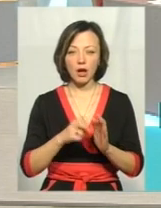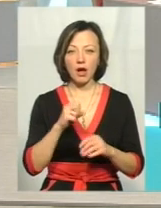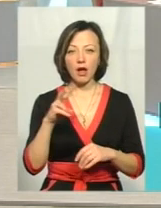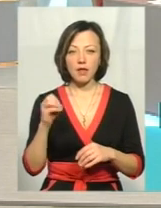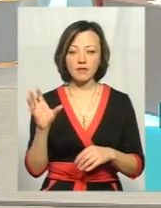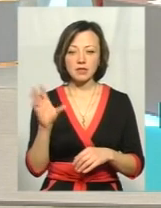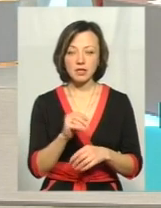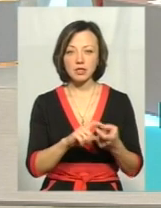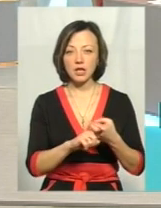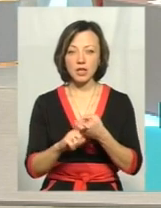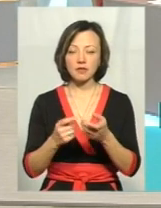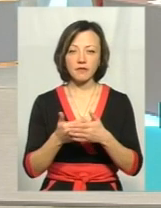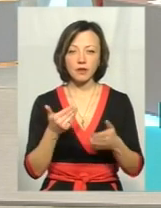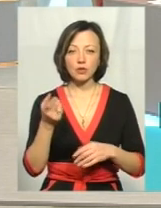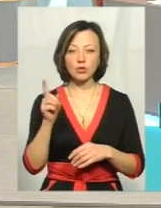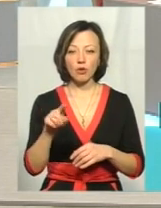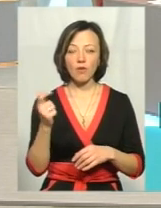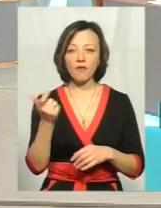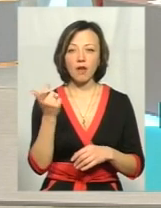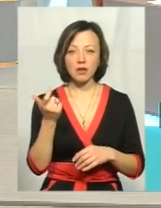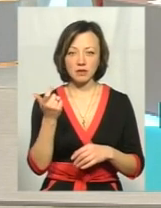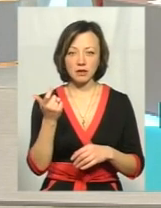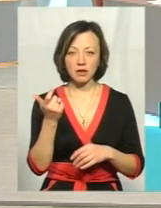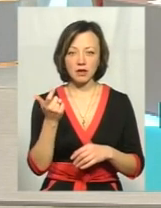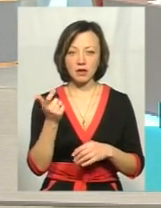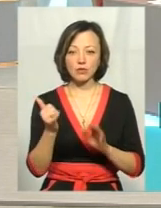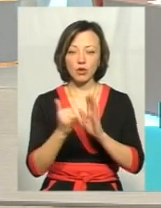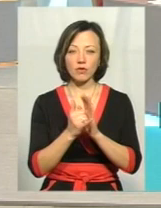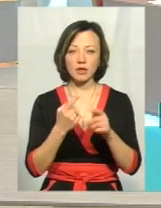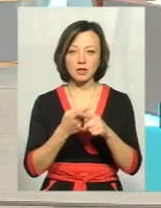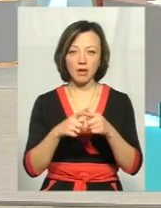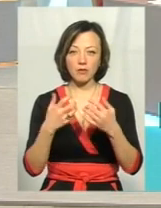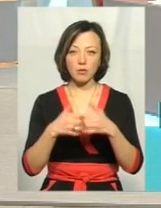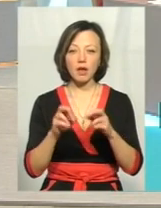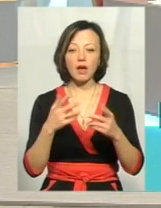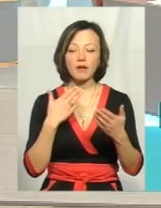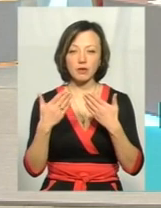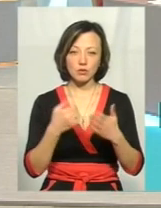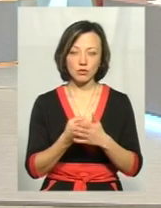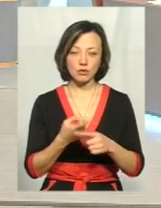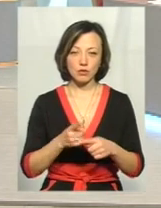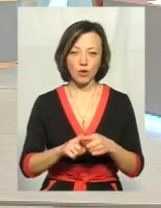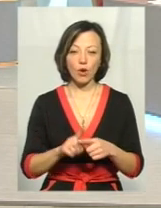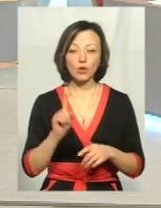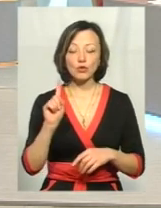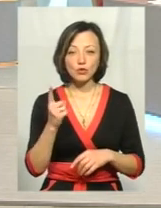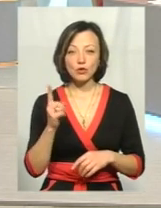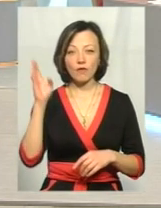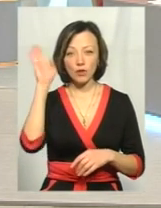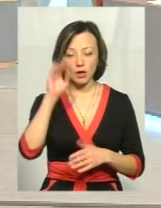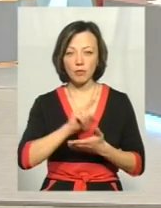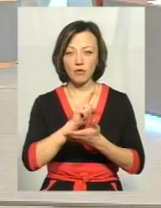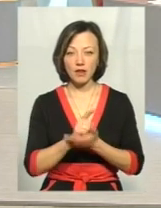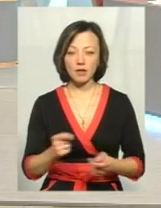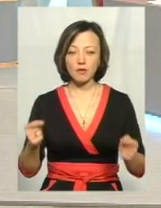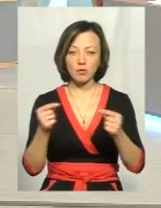тут все залежить від того власника, який встановив цей автомат, як він до цього відноситься. Тому що вода повинна